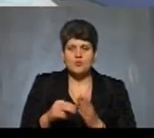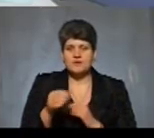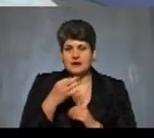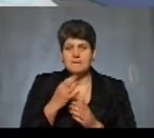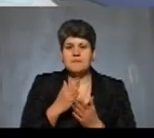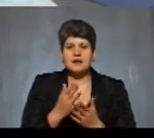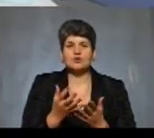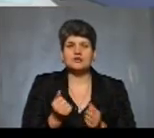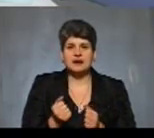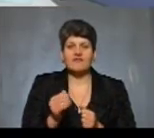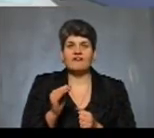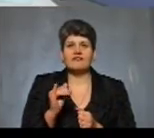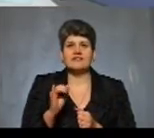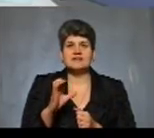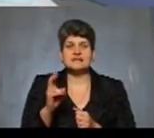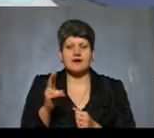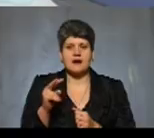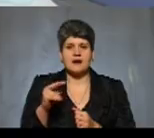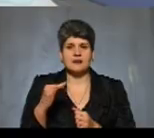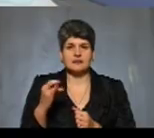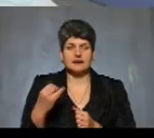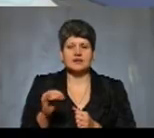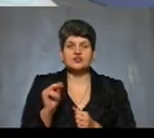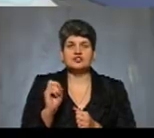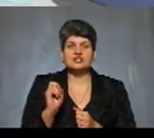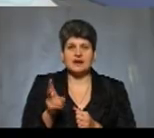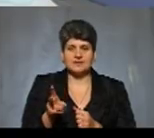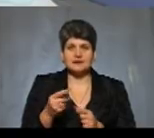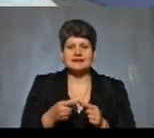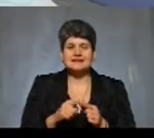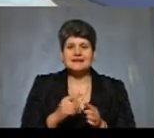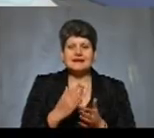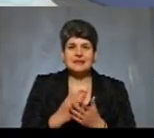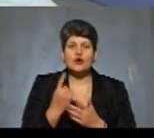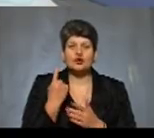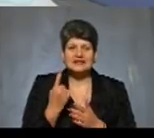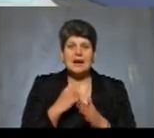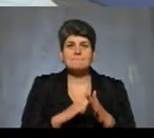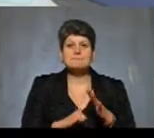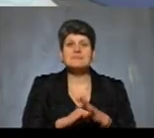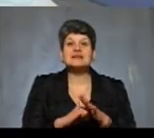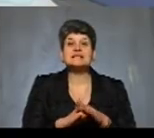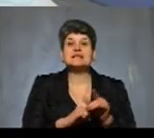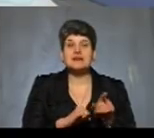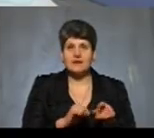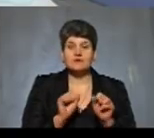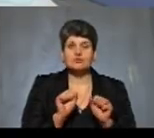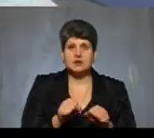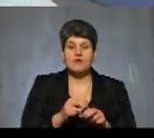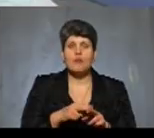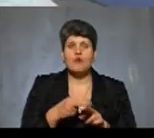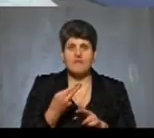він має отримати фіскальний чек. Це є як одна із підстав і можливість для повернення